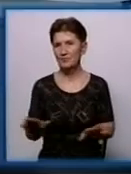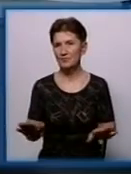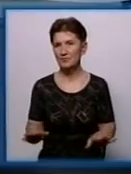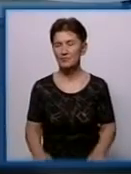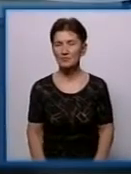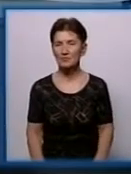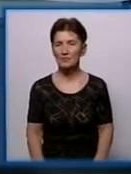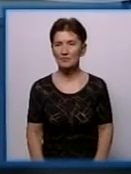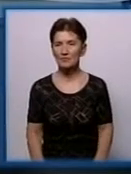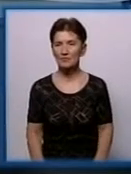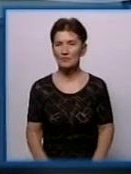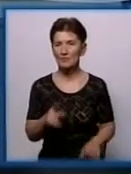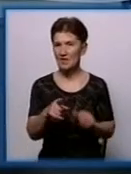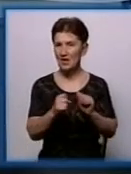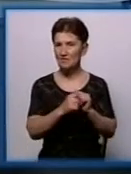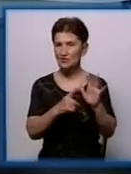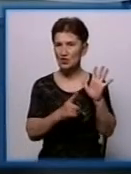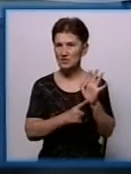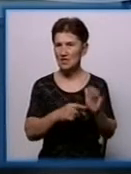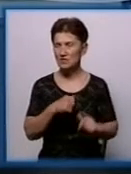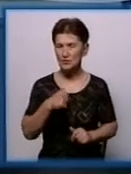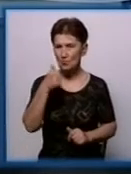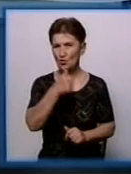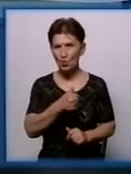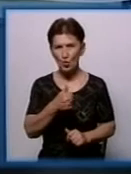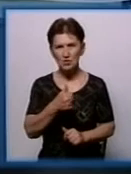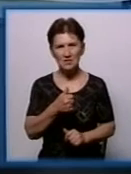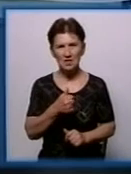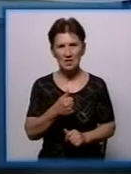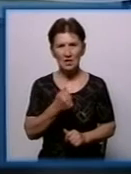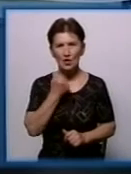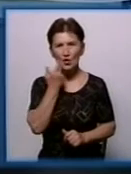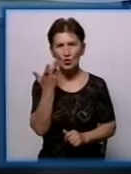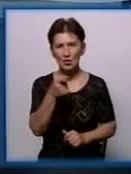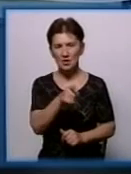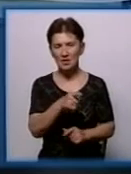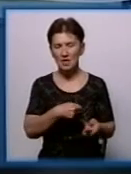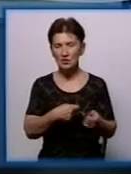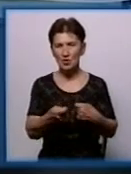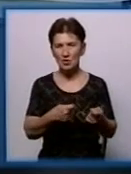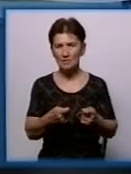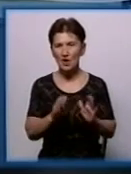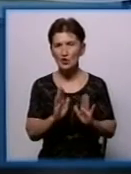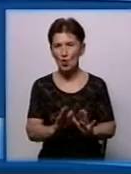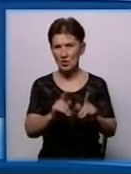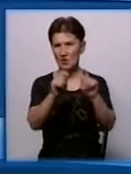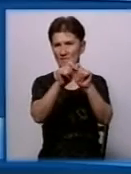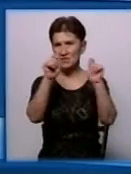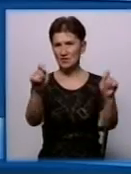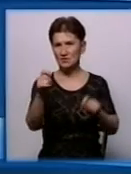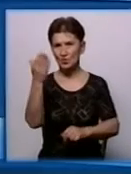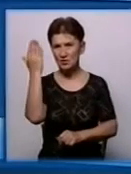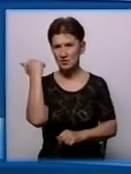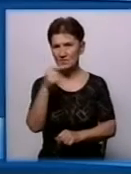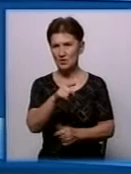У 2016 році, у вересні місяці, коли цей торговельно-розважальний центр лише відкрився, вже тоді Центр